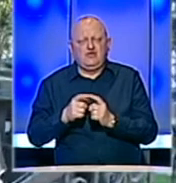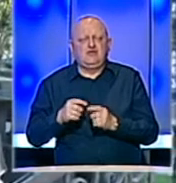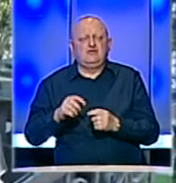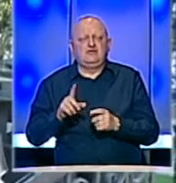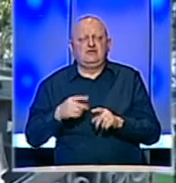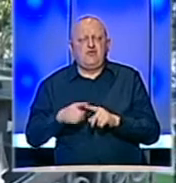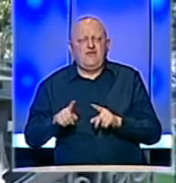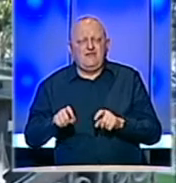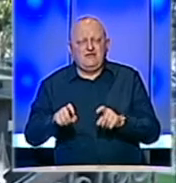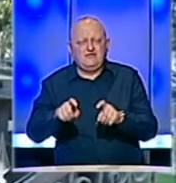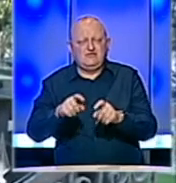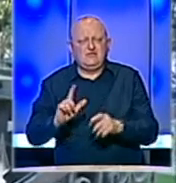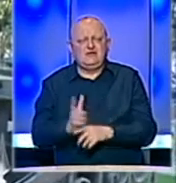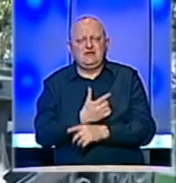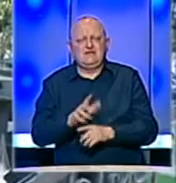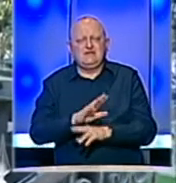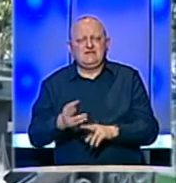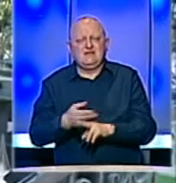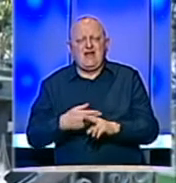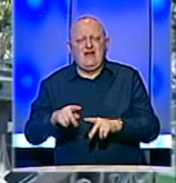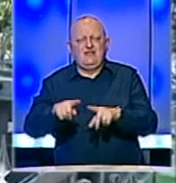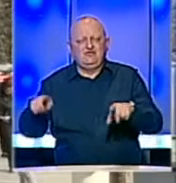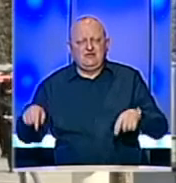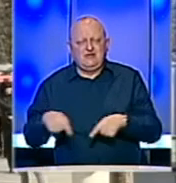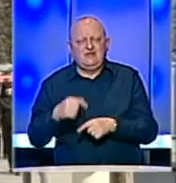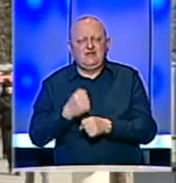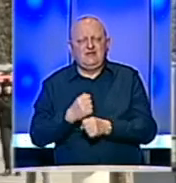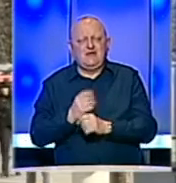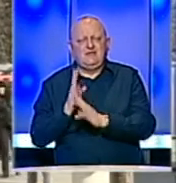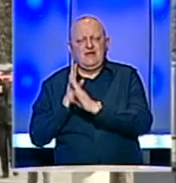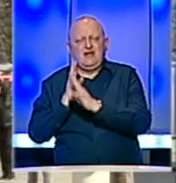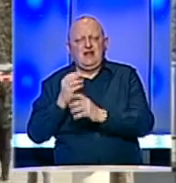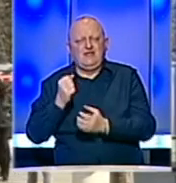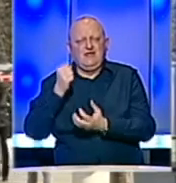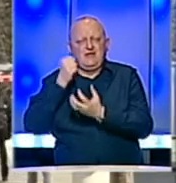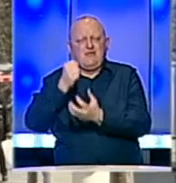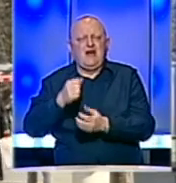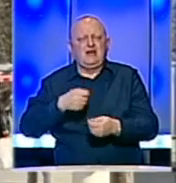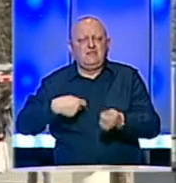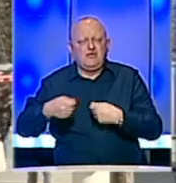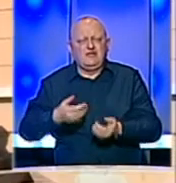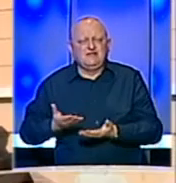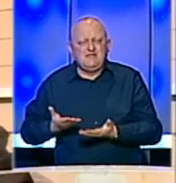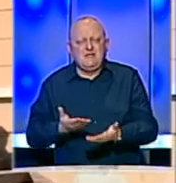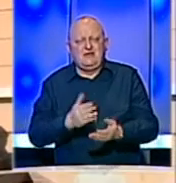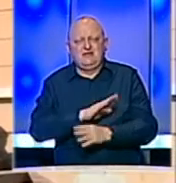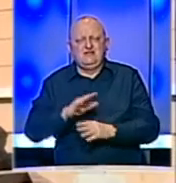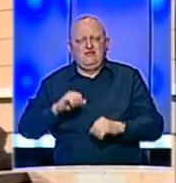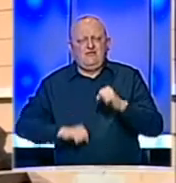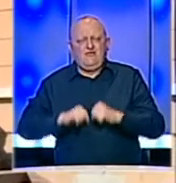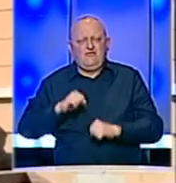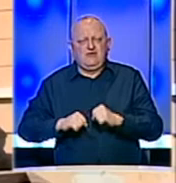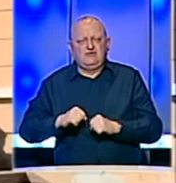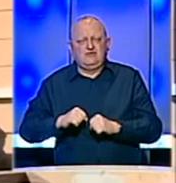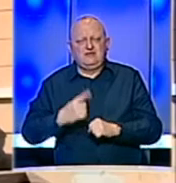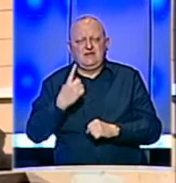koronavirusa ispraznila je kafiće i bašte i napravila redove ispred banaka, supermarketa i pekara. Sve funkcioniše po